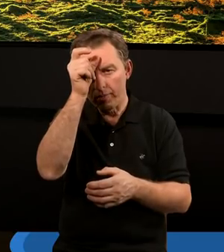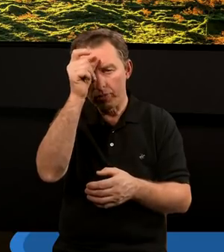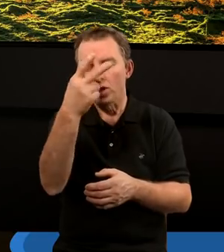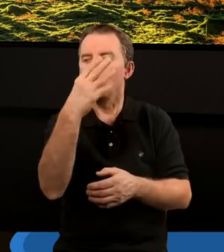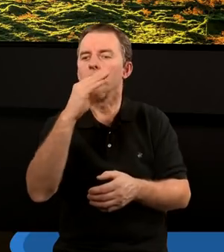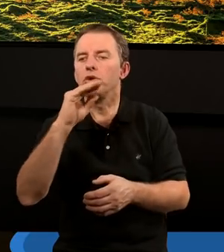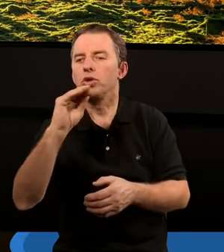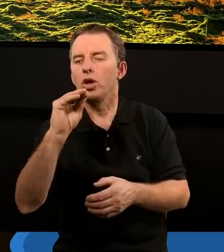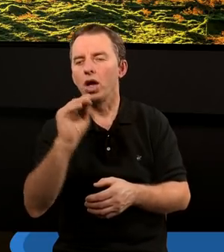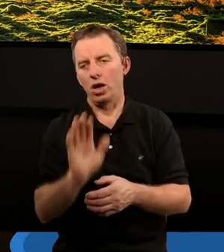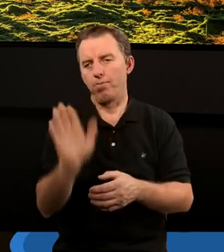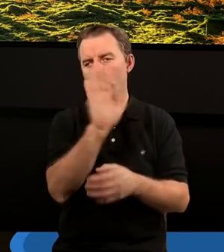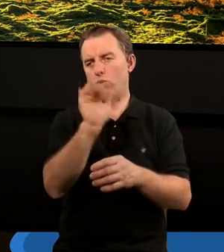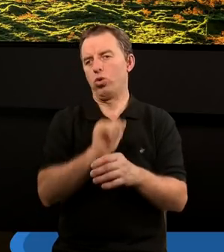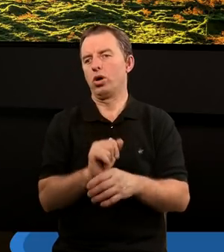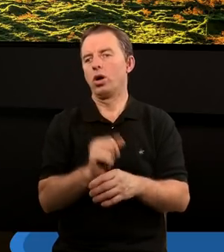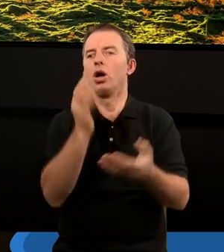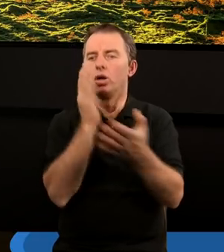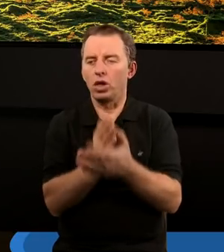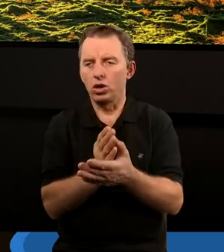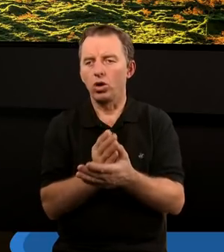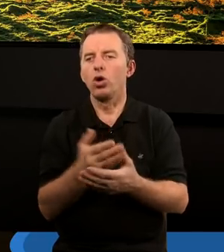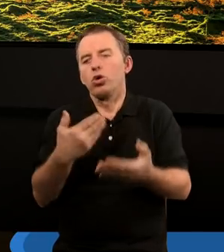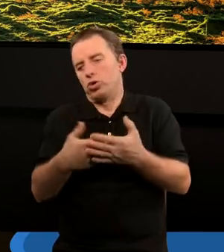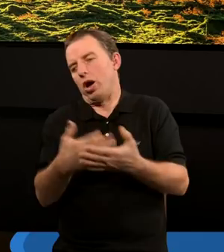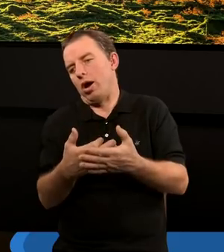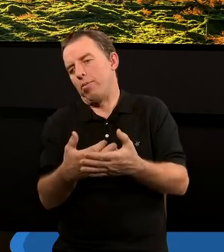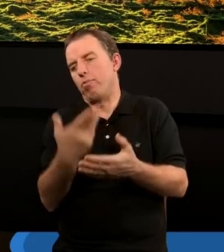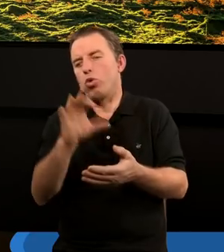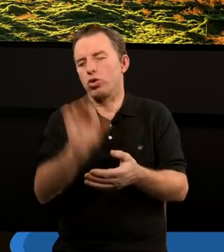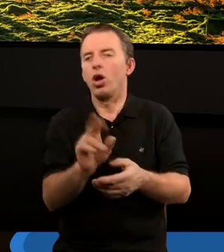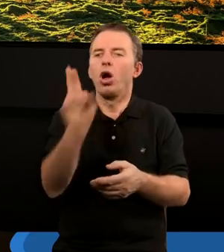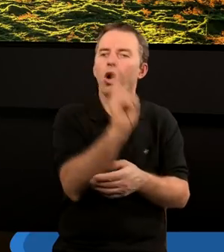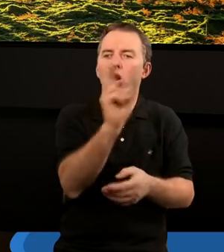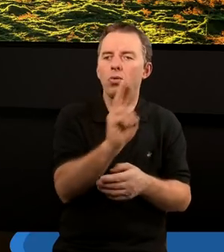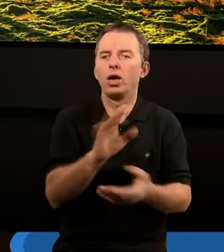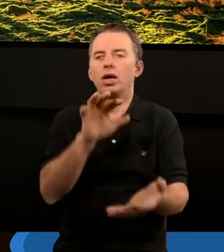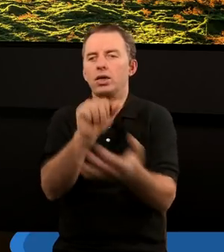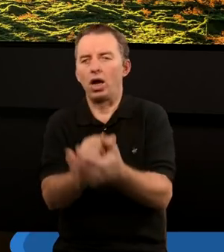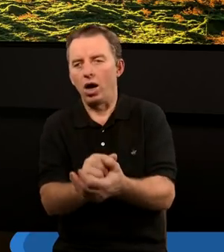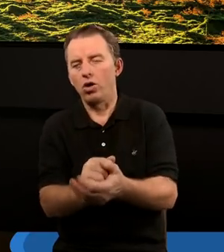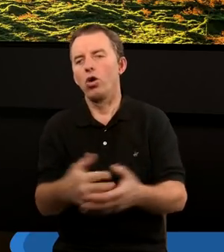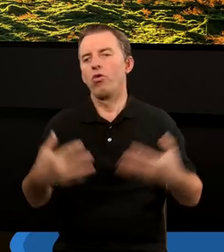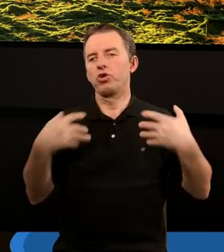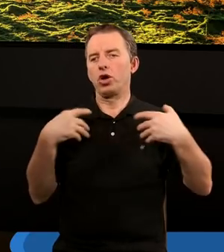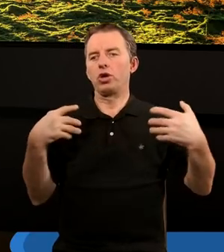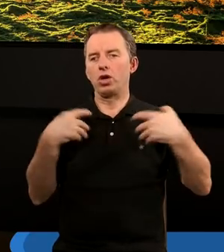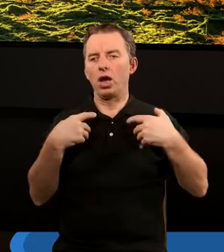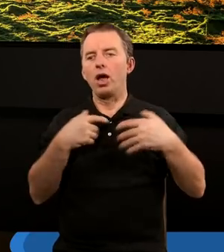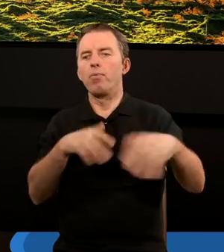ale nie Bogu. Tylko czemuś lub komuś, co zajęło w ich życiu